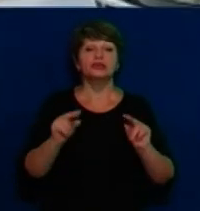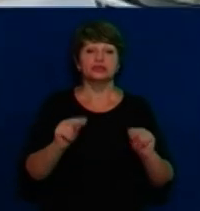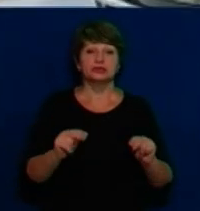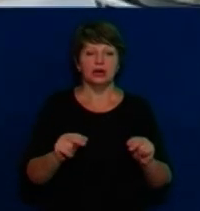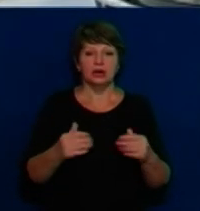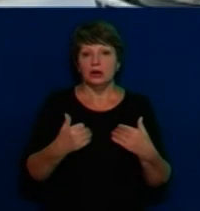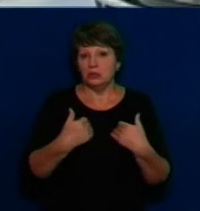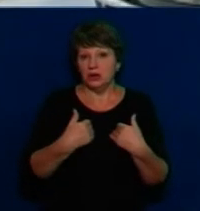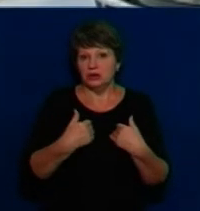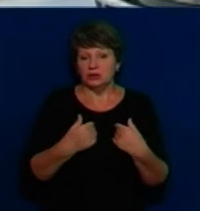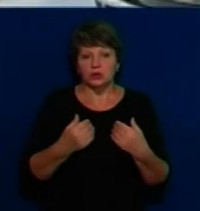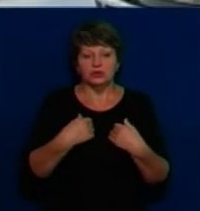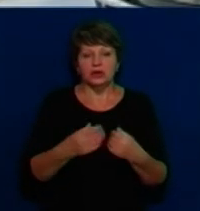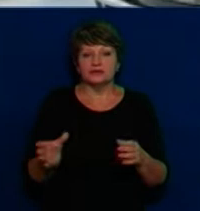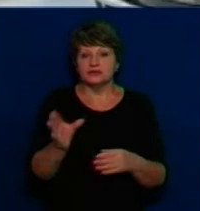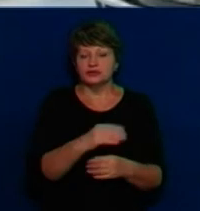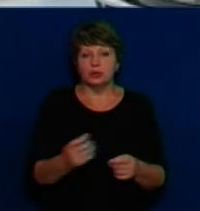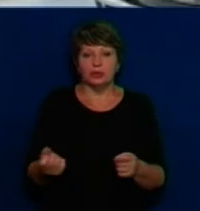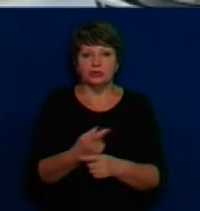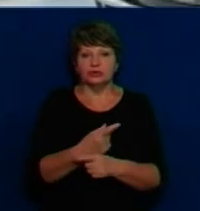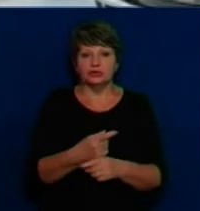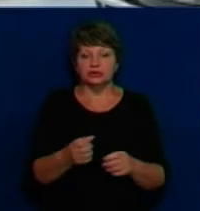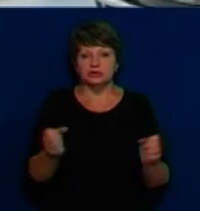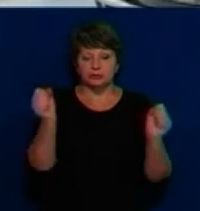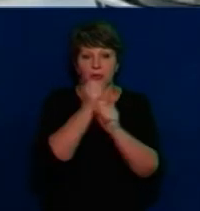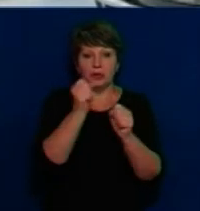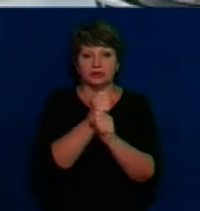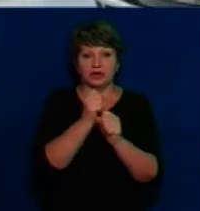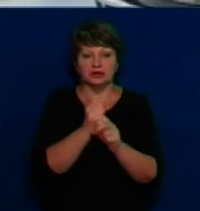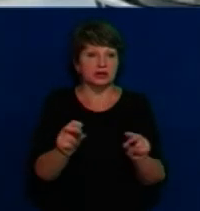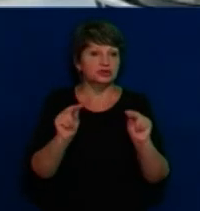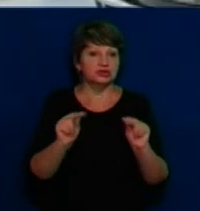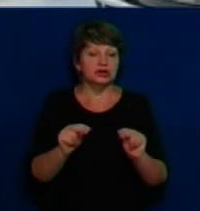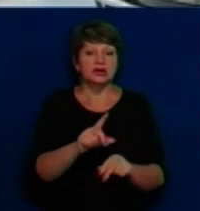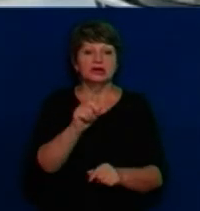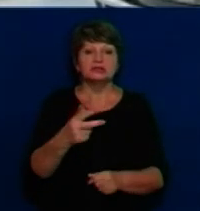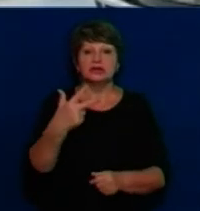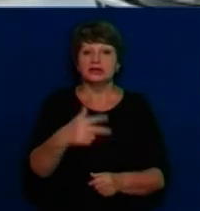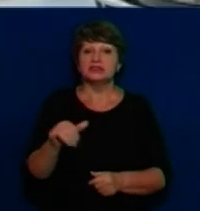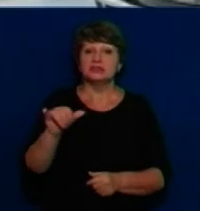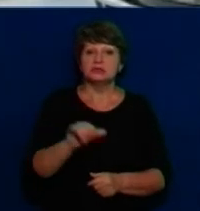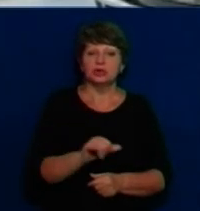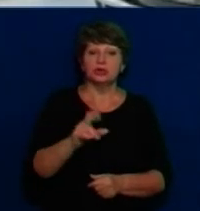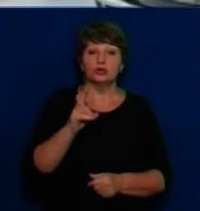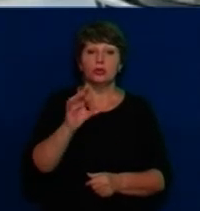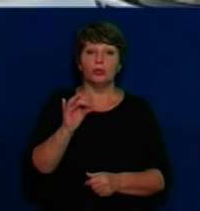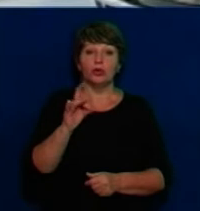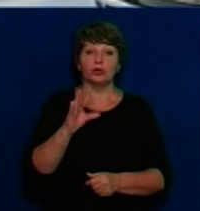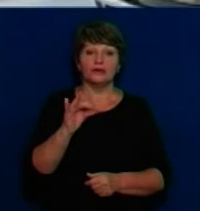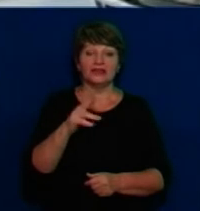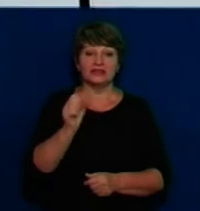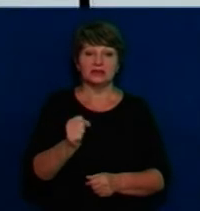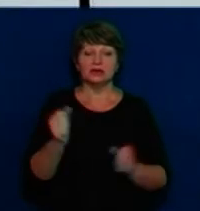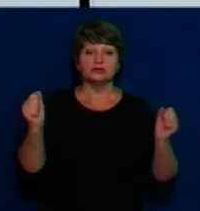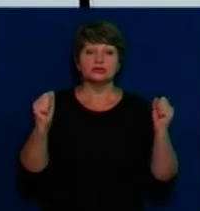цим не парилися. У нас все вийшло спонтанно і все було дуже прозоро. Тобто люди за 30 минут, виявляєте, боровиця зібрала залп 500